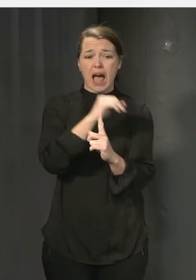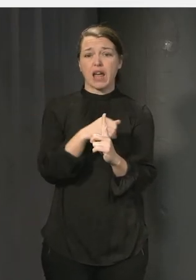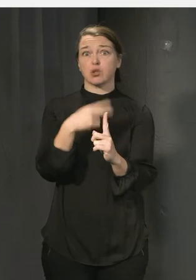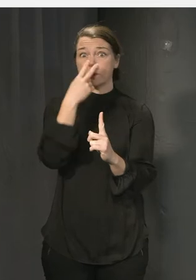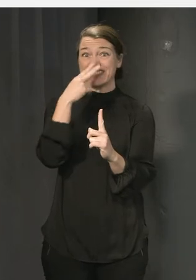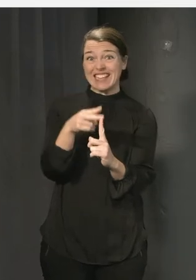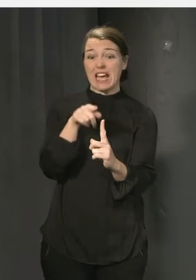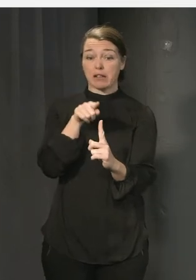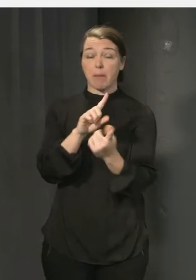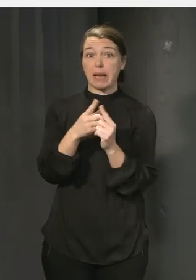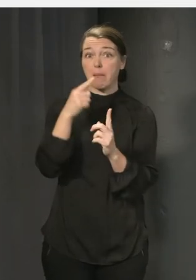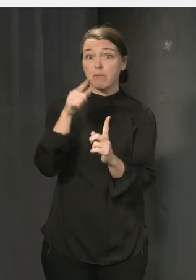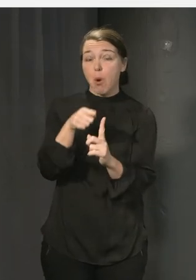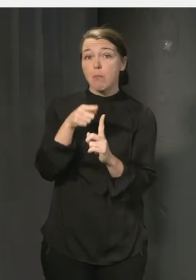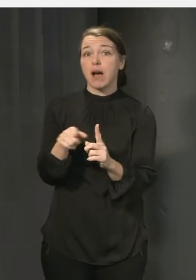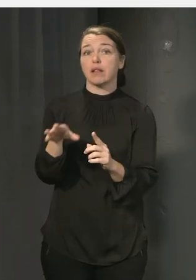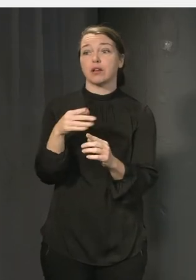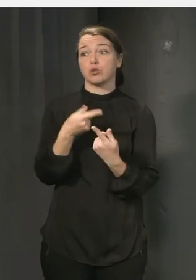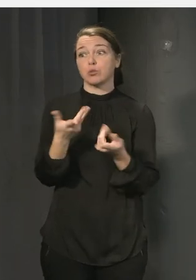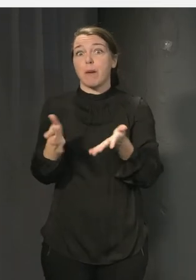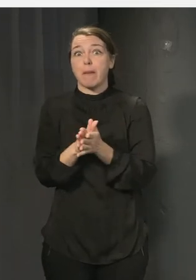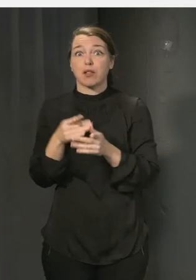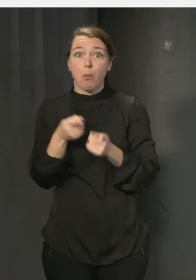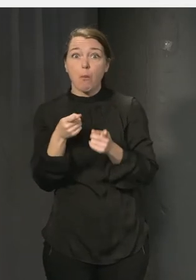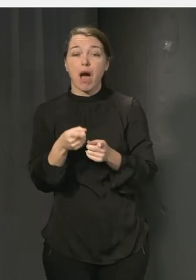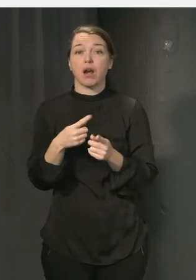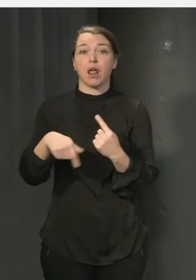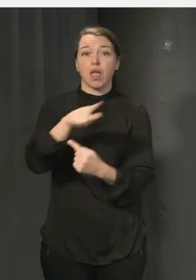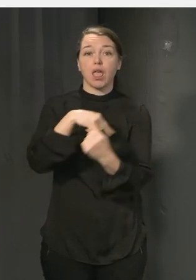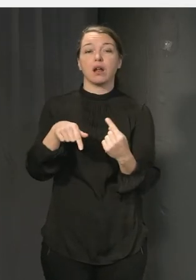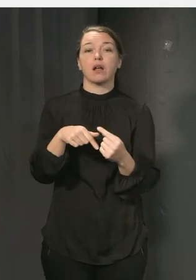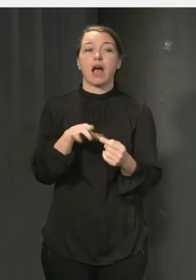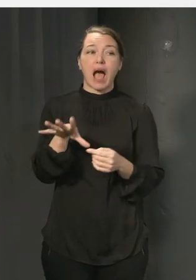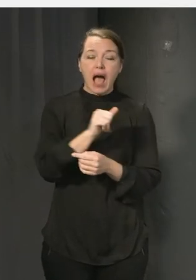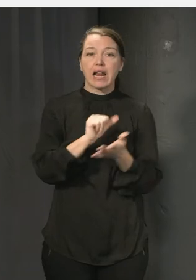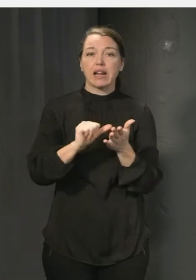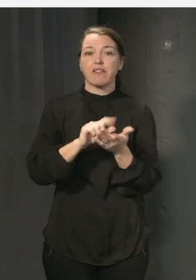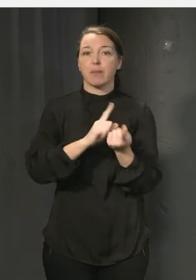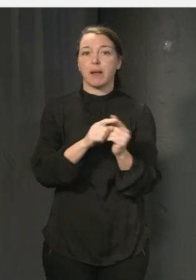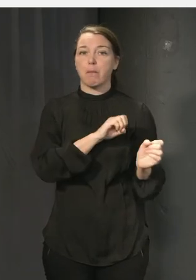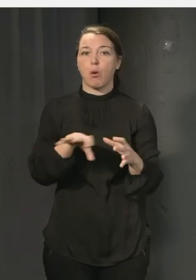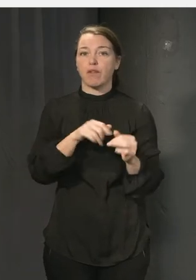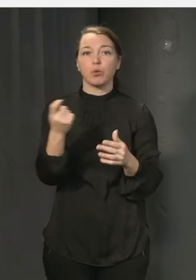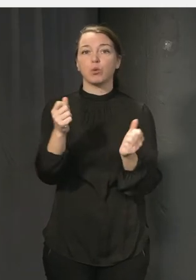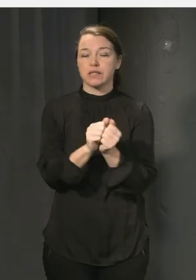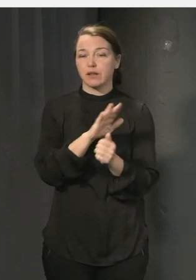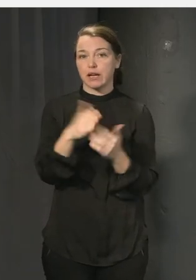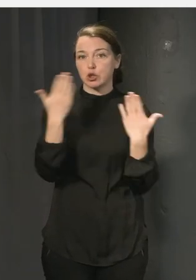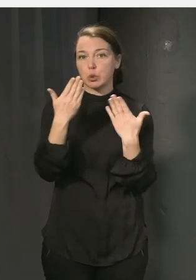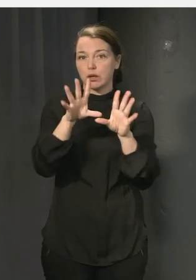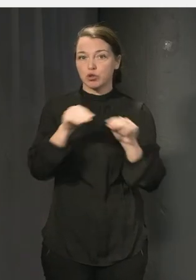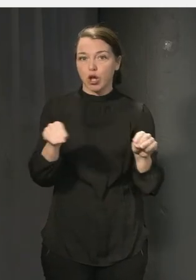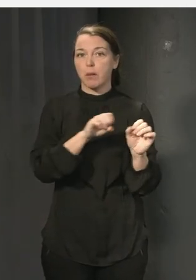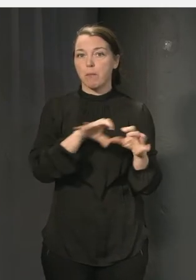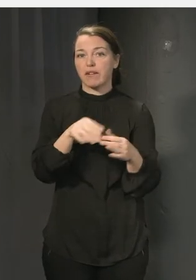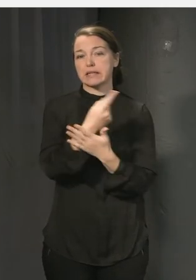hälsokonsekvenser och det påverkar studieresultatet. Så att vi behöver nog verkligen tänka om där. Det tror jag.